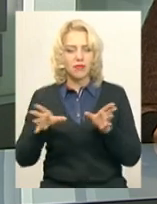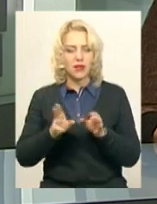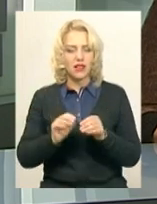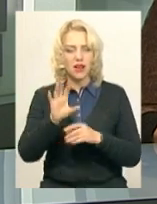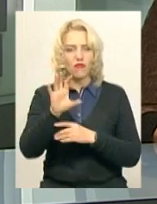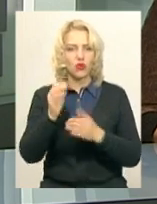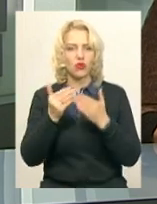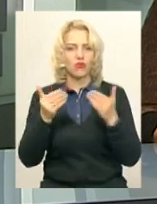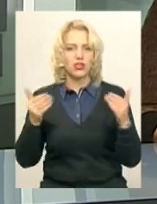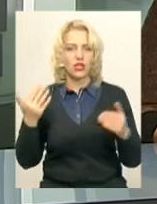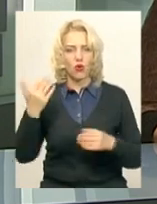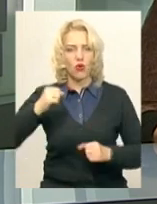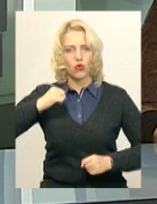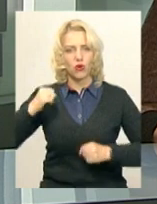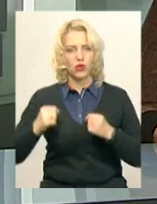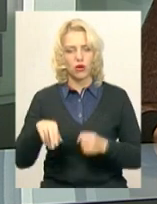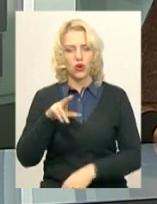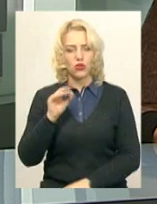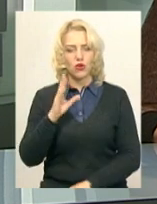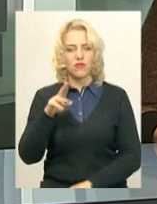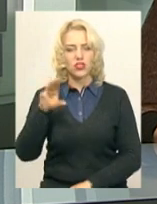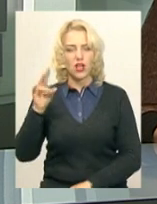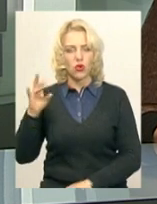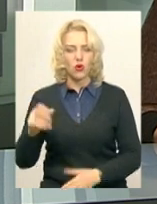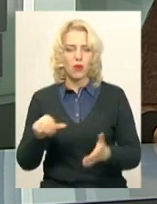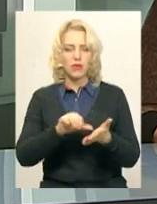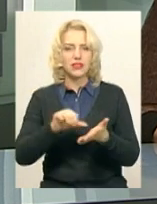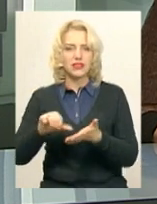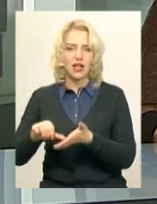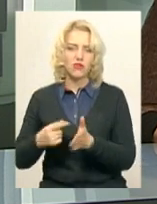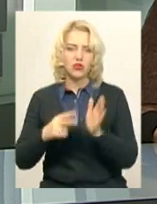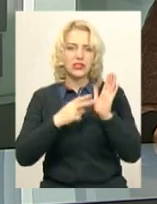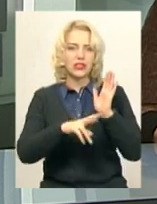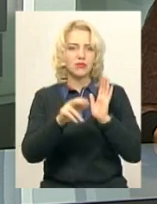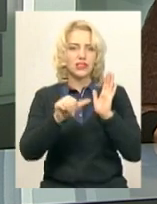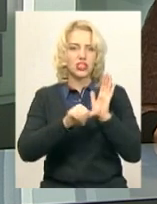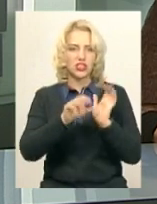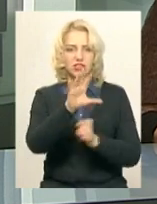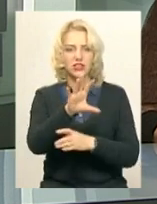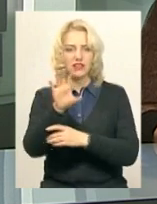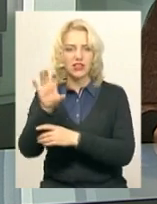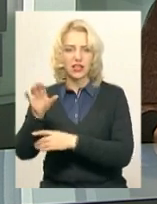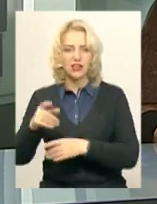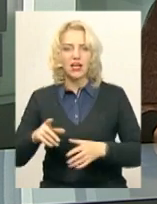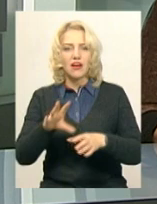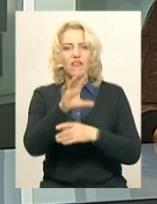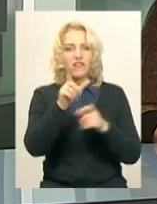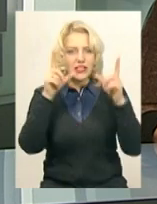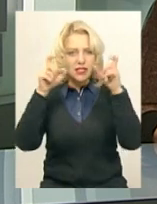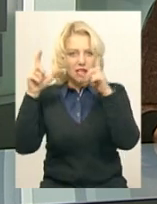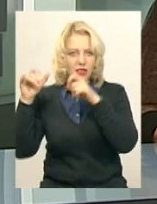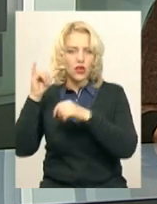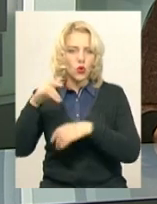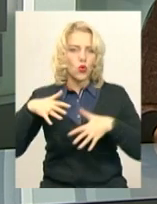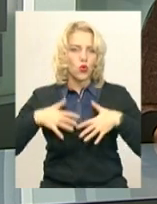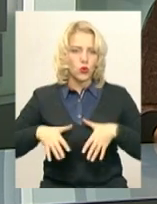фотохудожницею Оленою Довженко. Меці представили 76 світлин від знятих у гірських районах Грузії. Тетяна Ворожцова продовжить